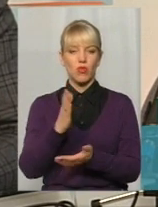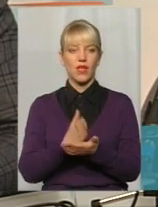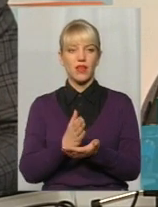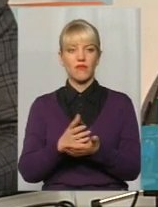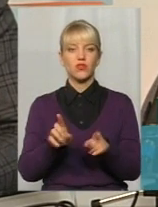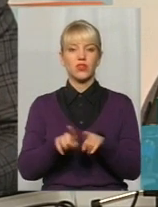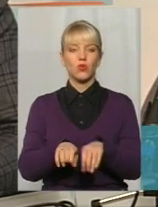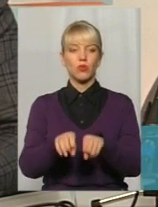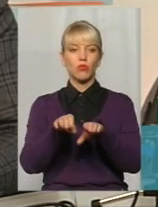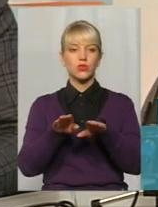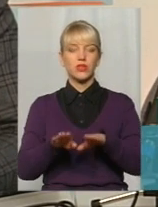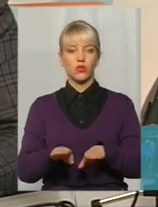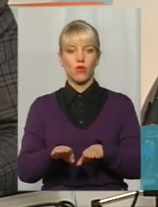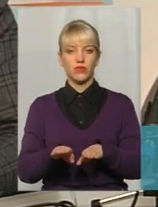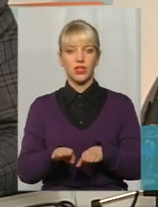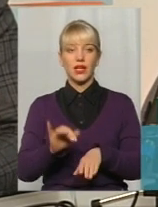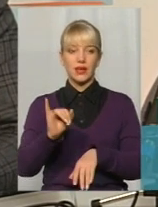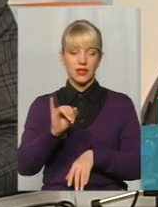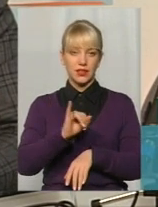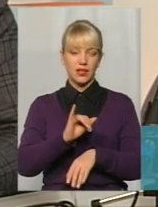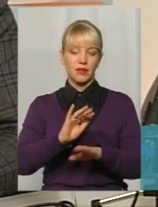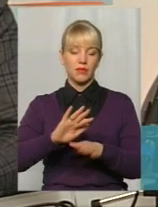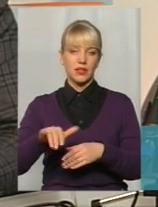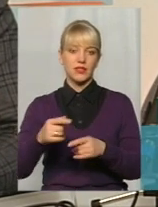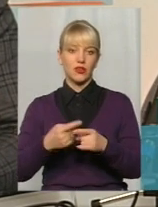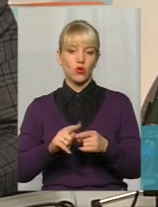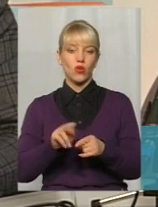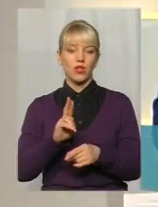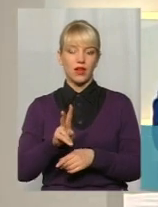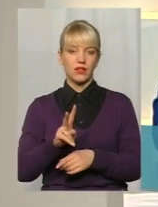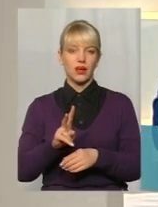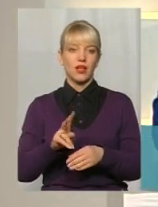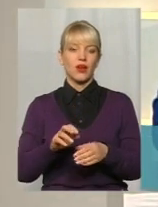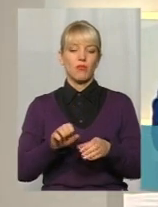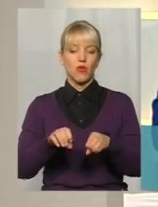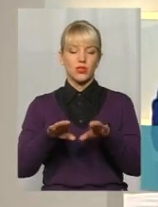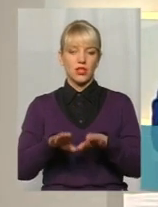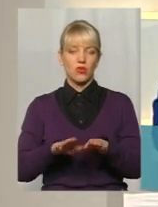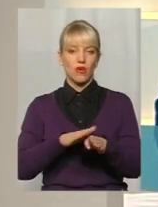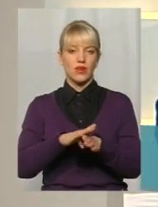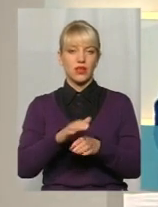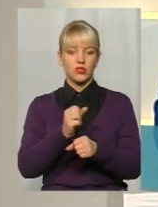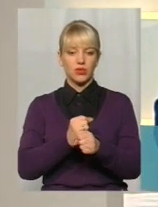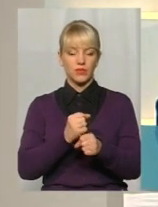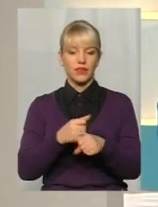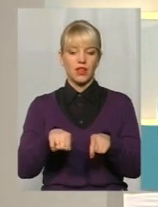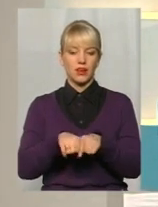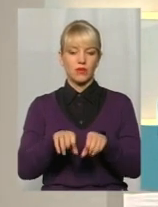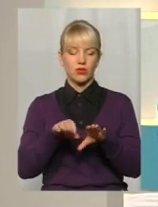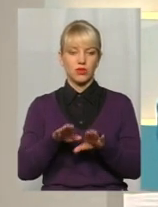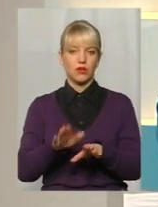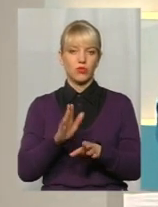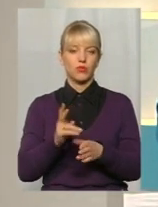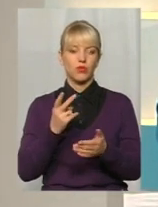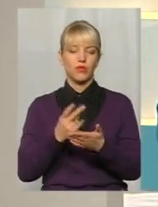постанови. І після того, як постанована буде чинності, така постанова буде відправлятися для